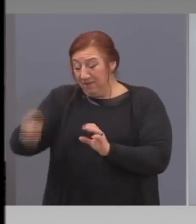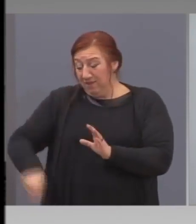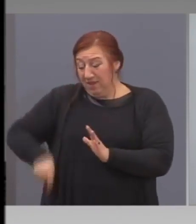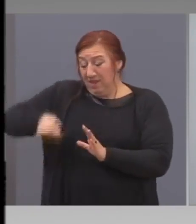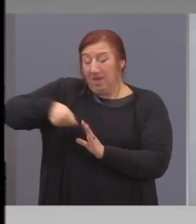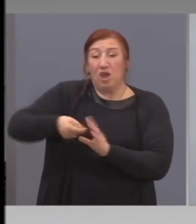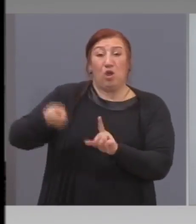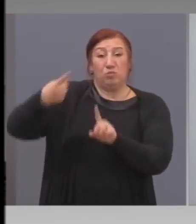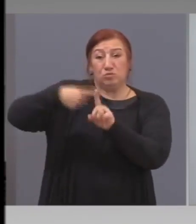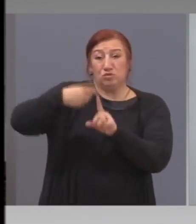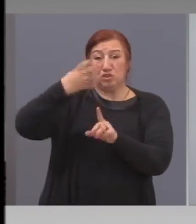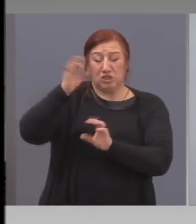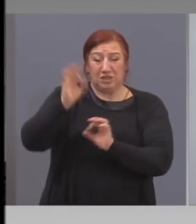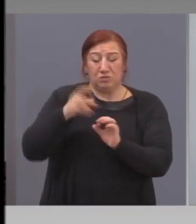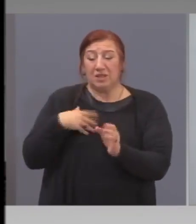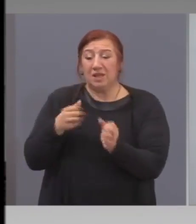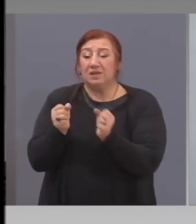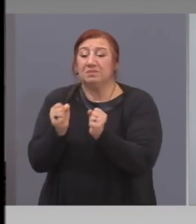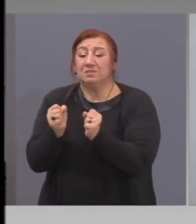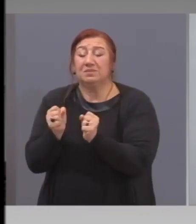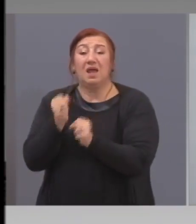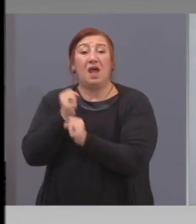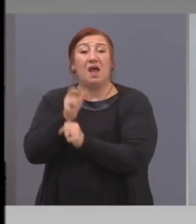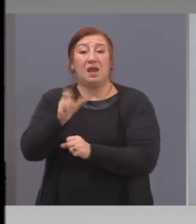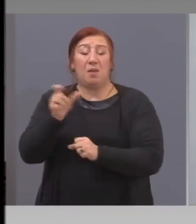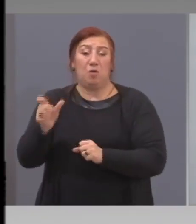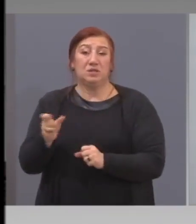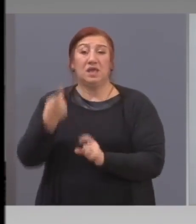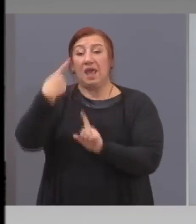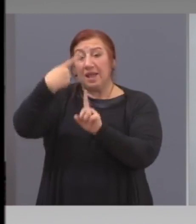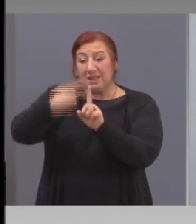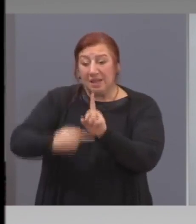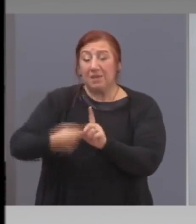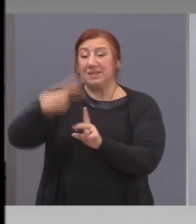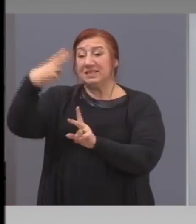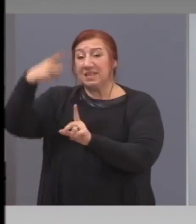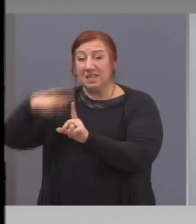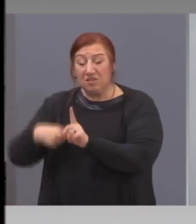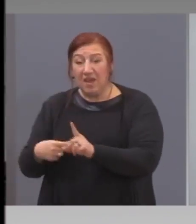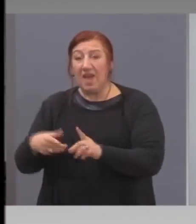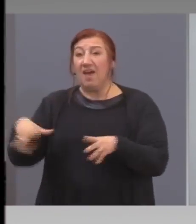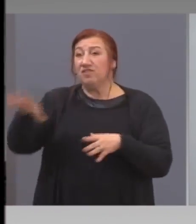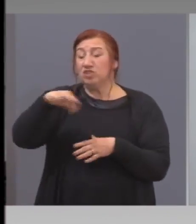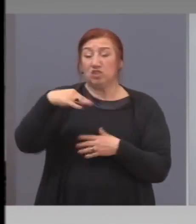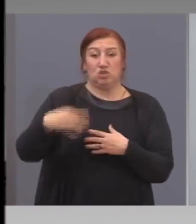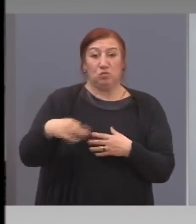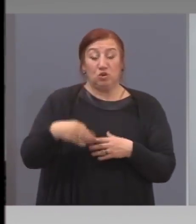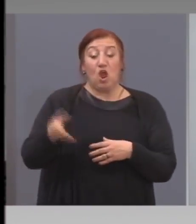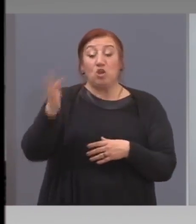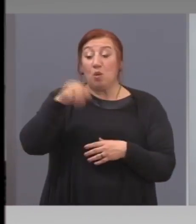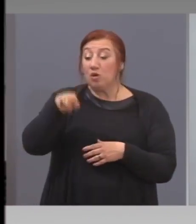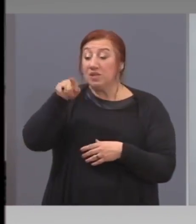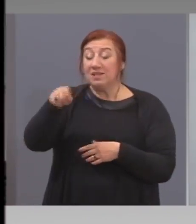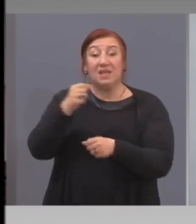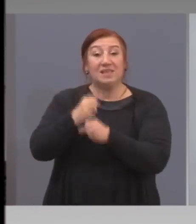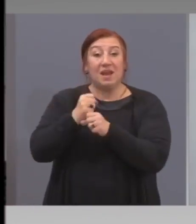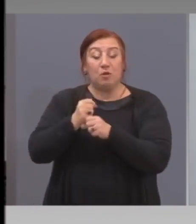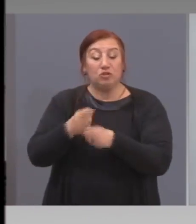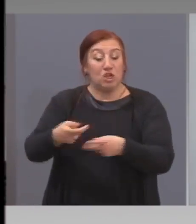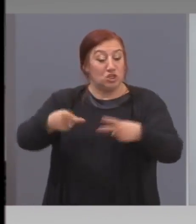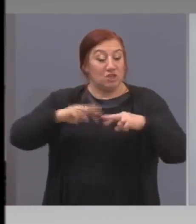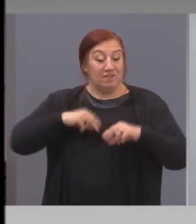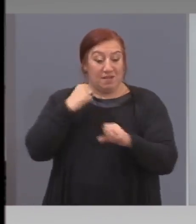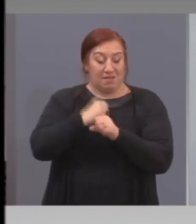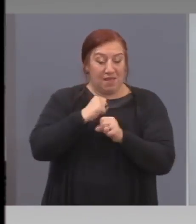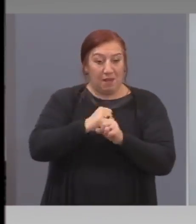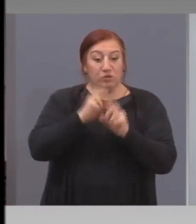Месец, два. Дори да и държавата обеднява и те ще обеднеят. Но после тези работници ще ни дадат възхода. И